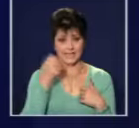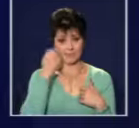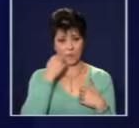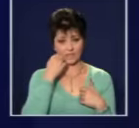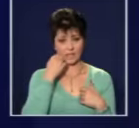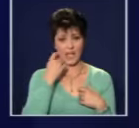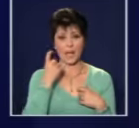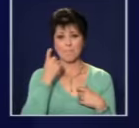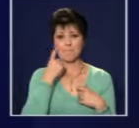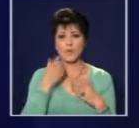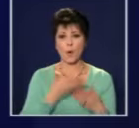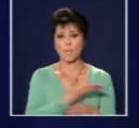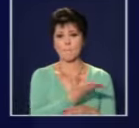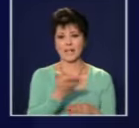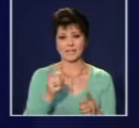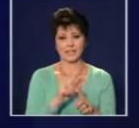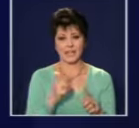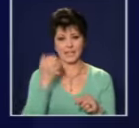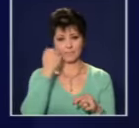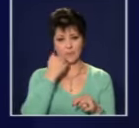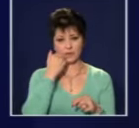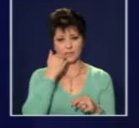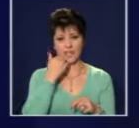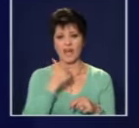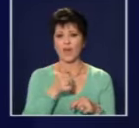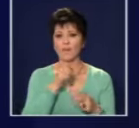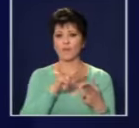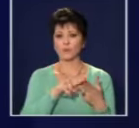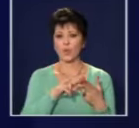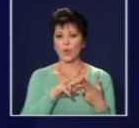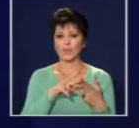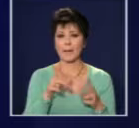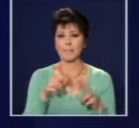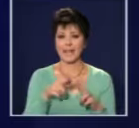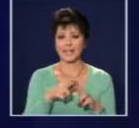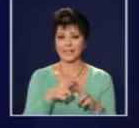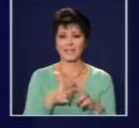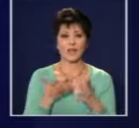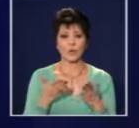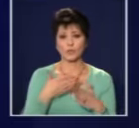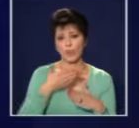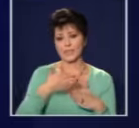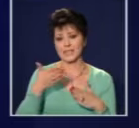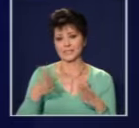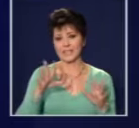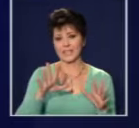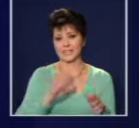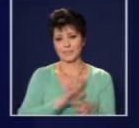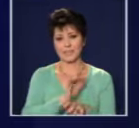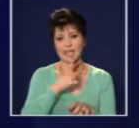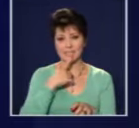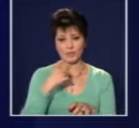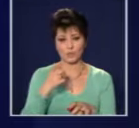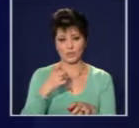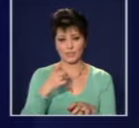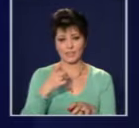Биомасата не я използваме потенциално. Водородния прекис. Всичко, което следващите 10-15 години ще даде възможност на почти